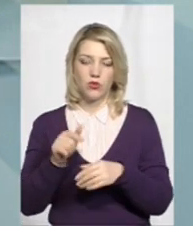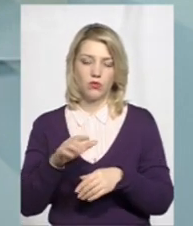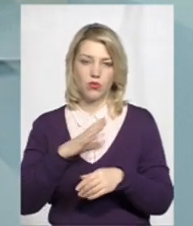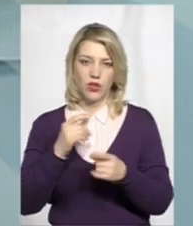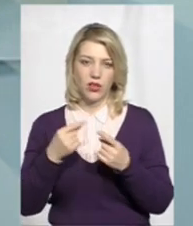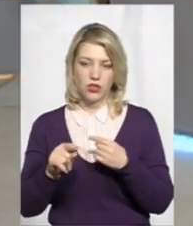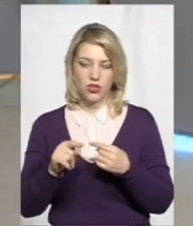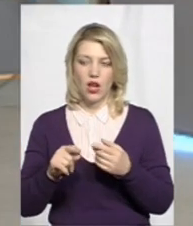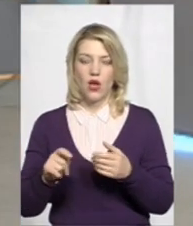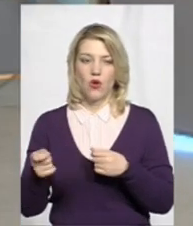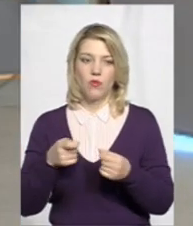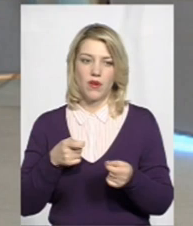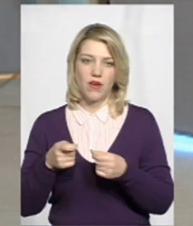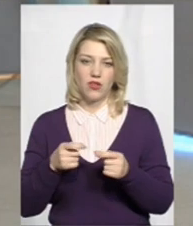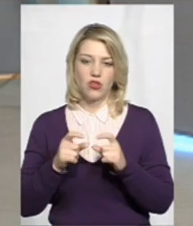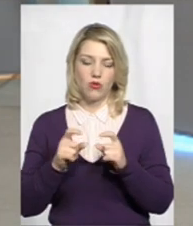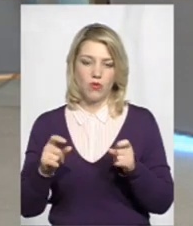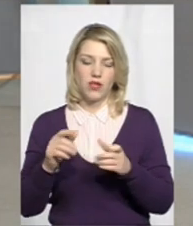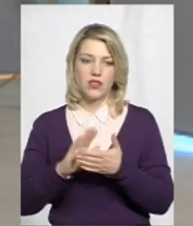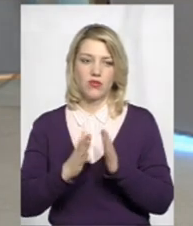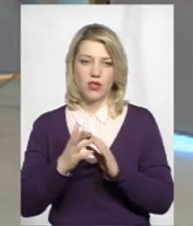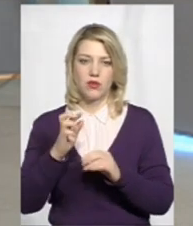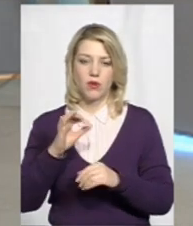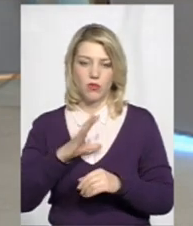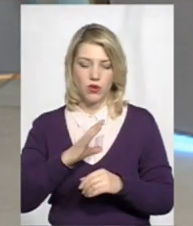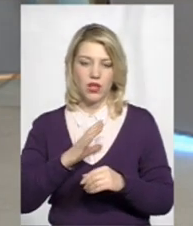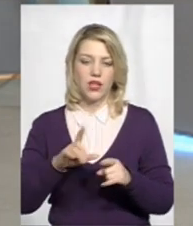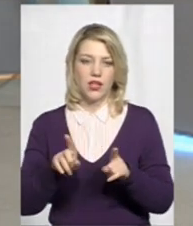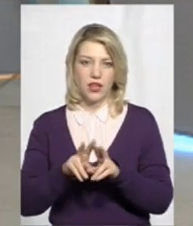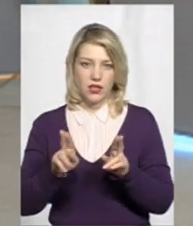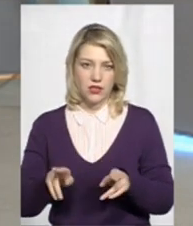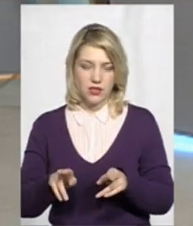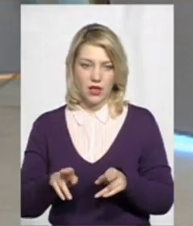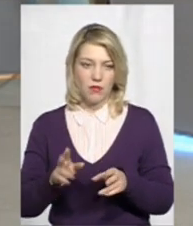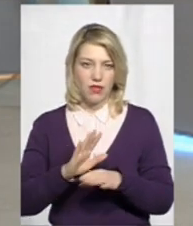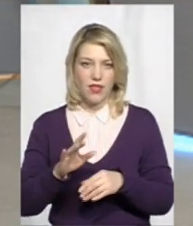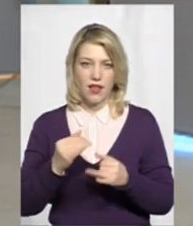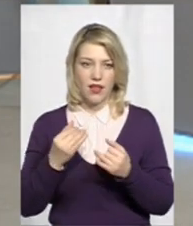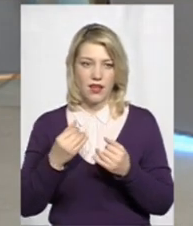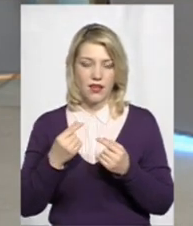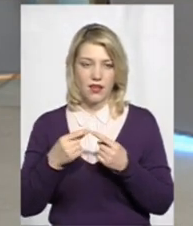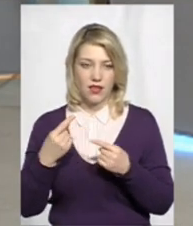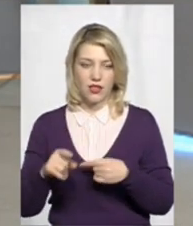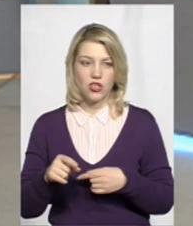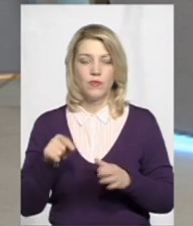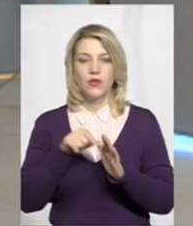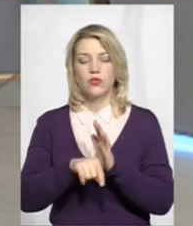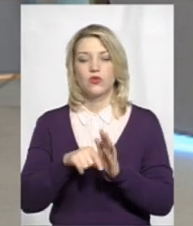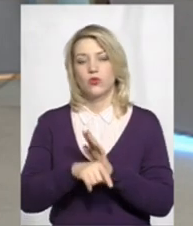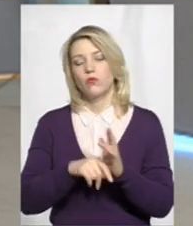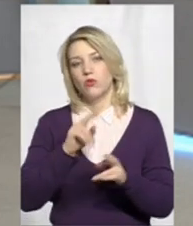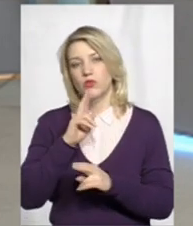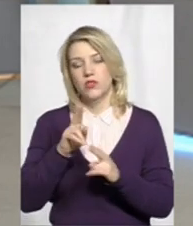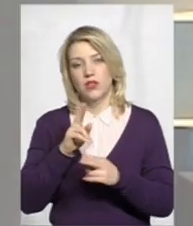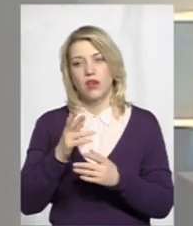інша управляюча компанія, ситуація була б така сама? Не інакша. А дивіться, стосовно скарг громадян,